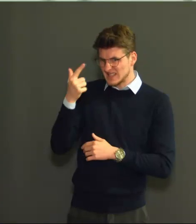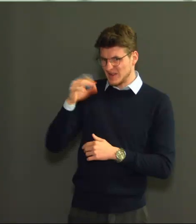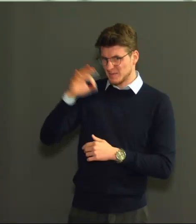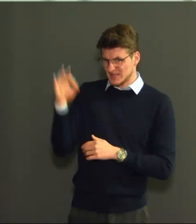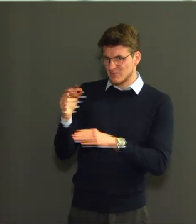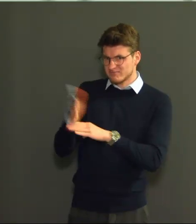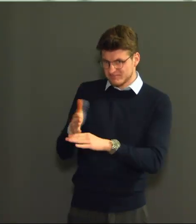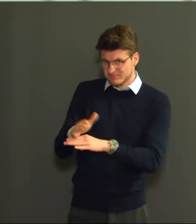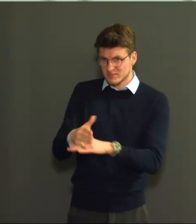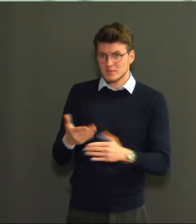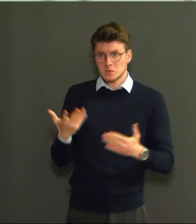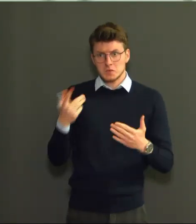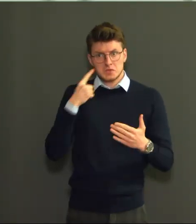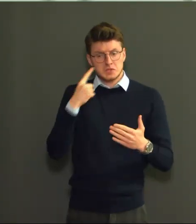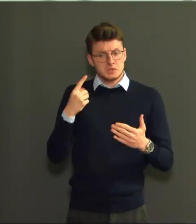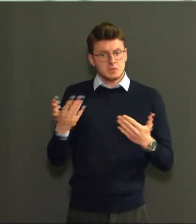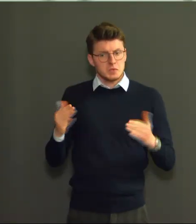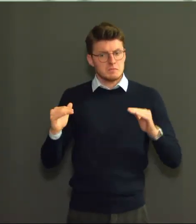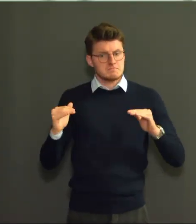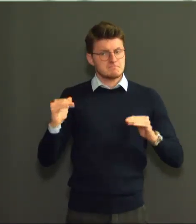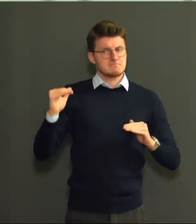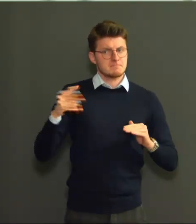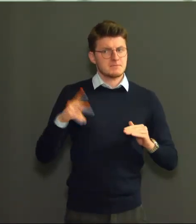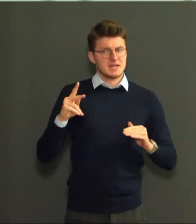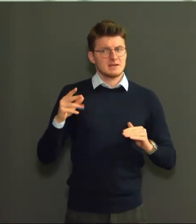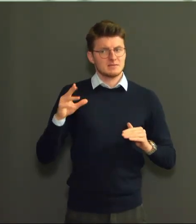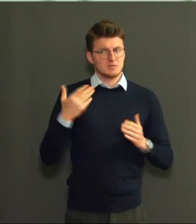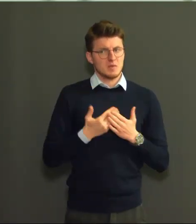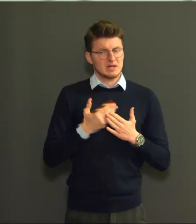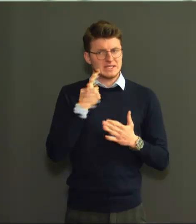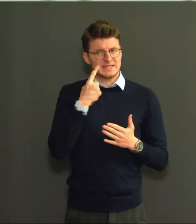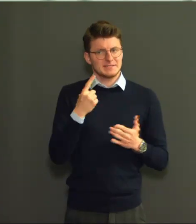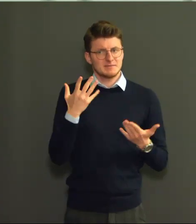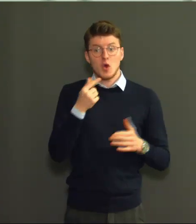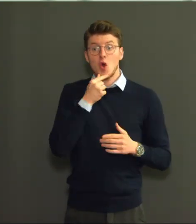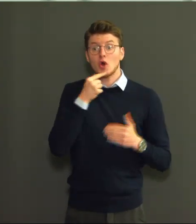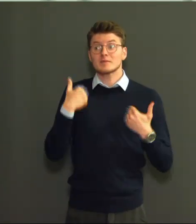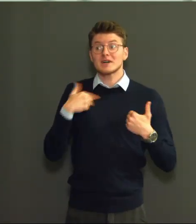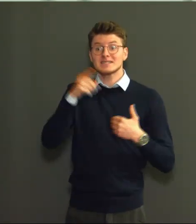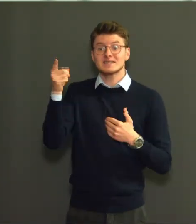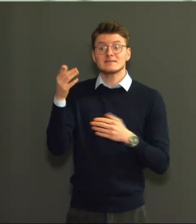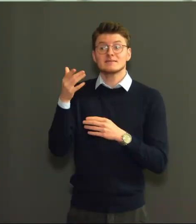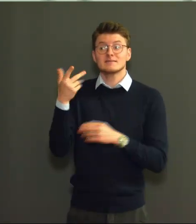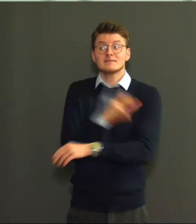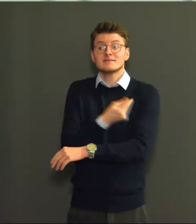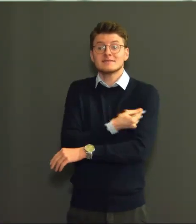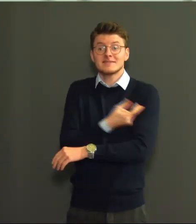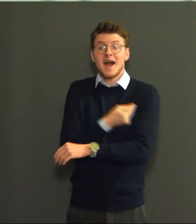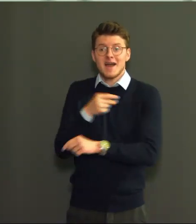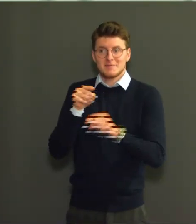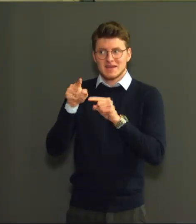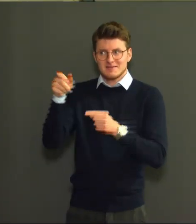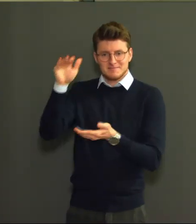van de uitstekende bescherming die het vaccin biedt bij de oudere generaties. Dank u voor uw aandacht.